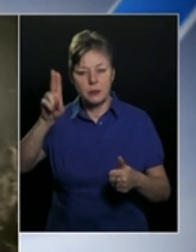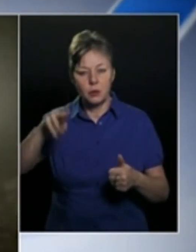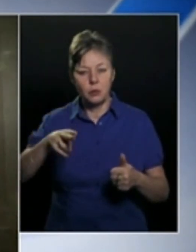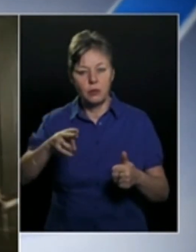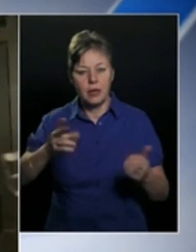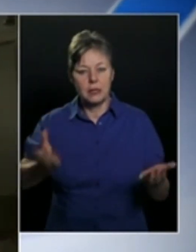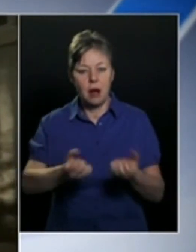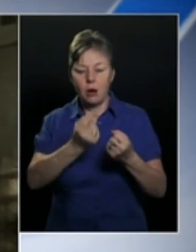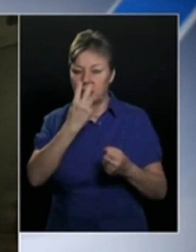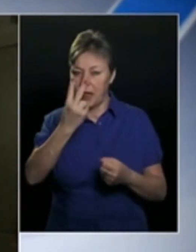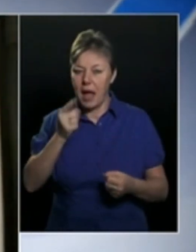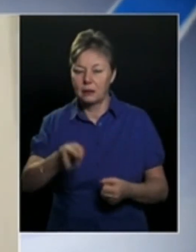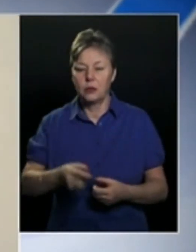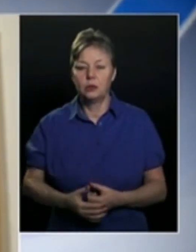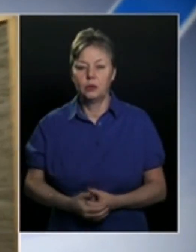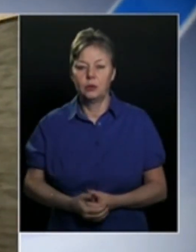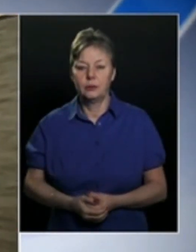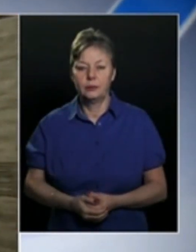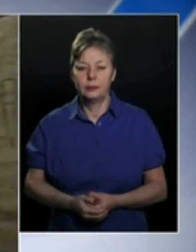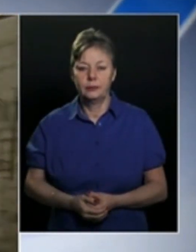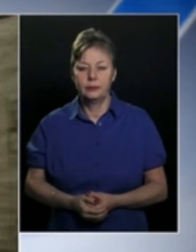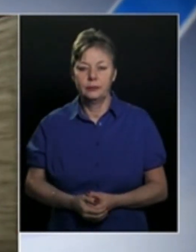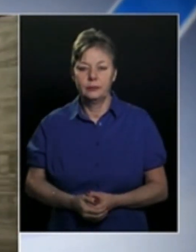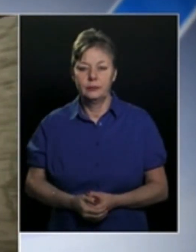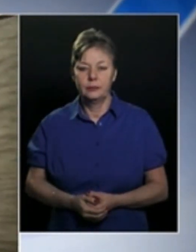képzőművész alkotása volt látható.